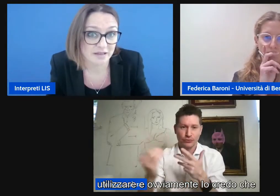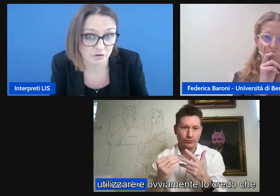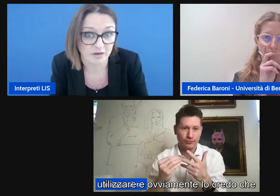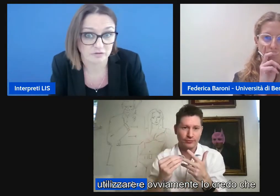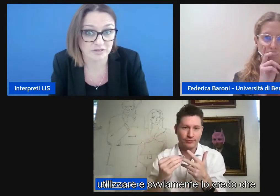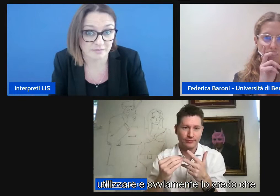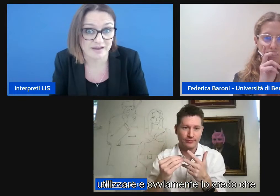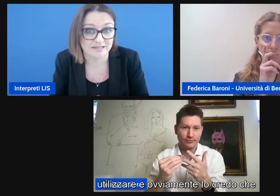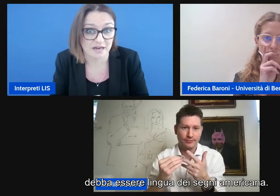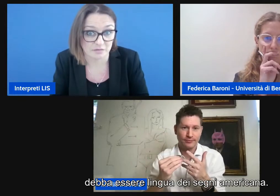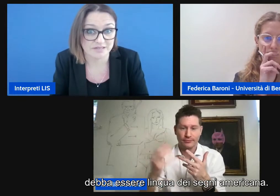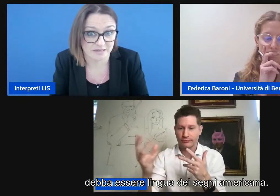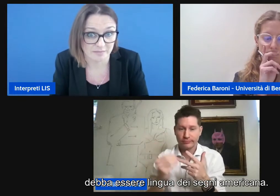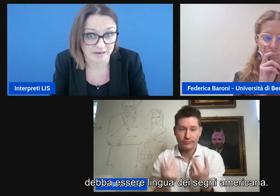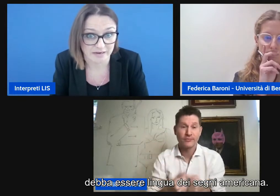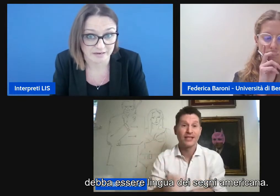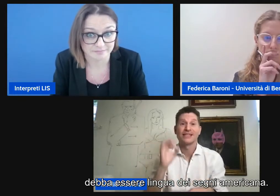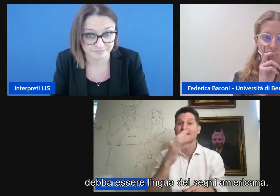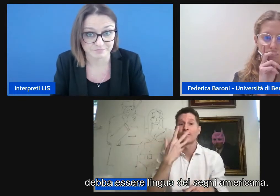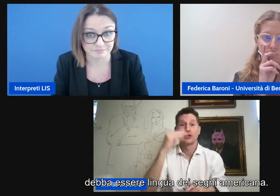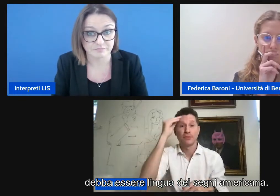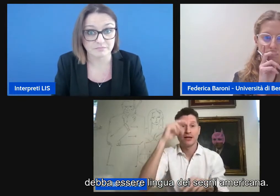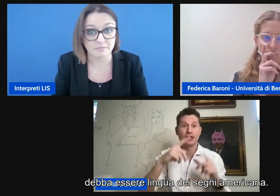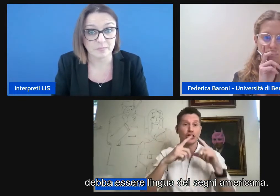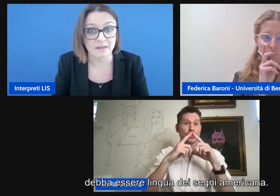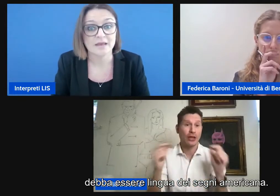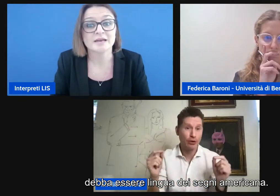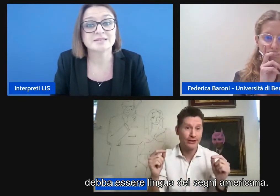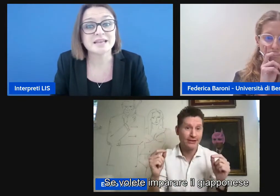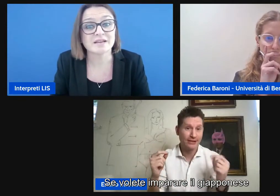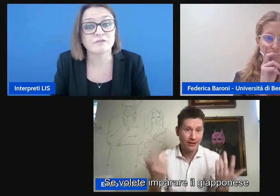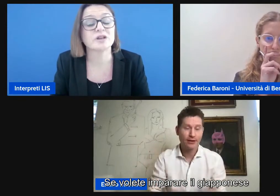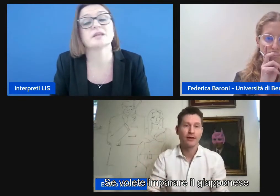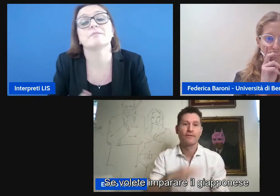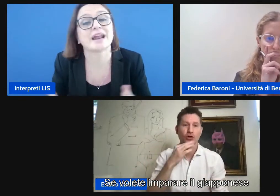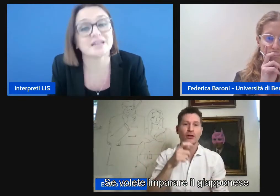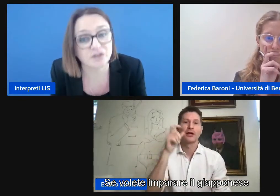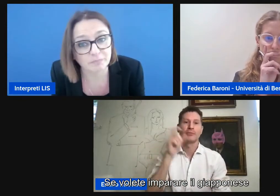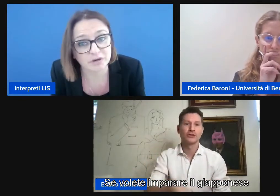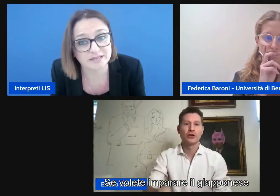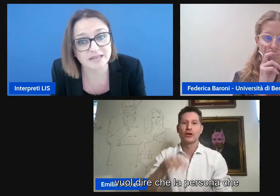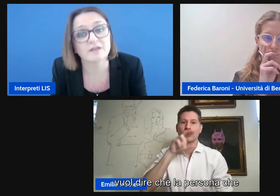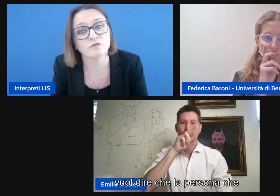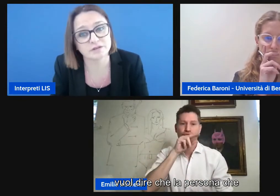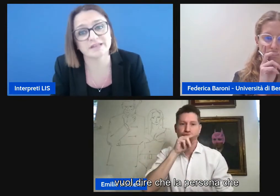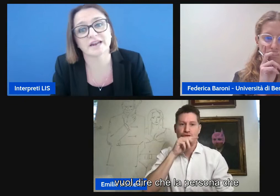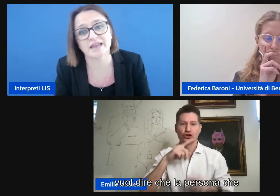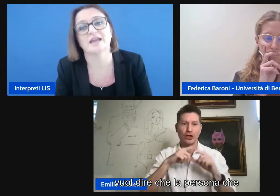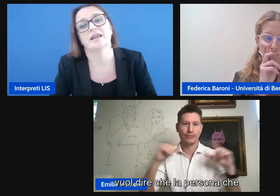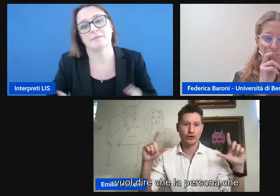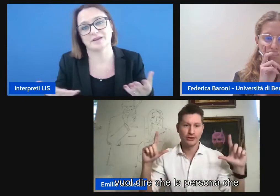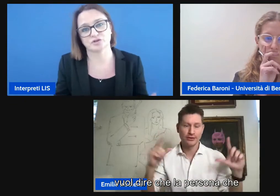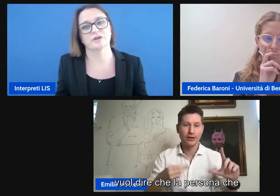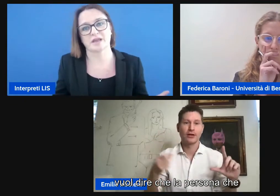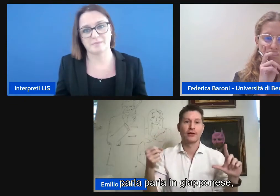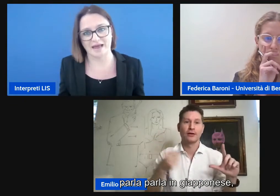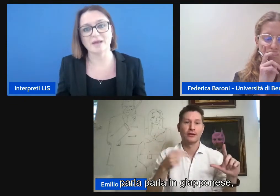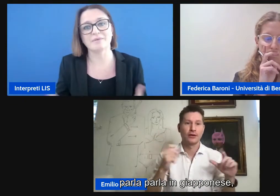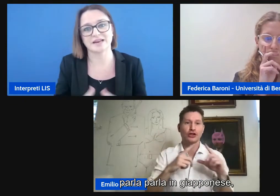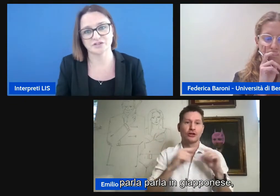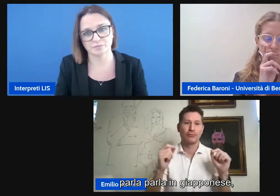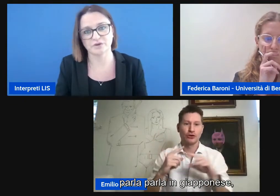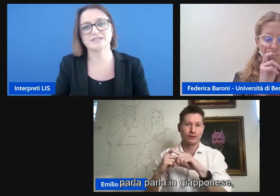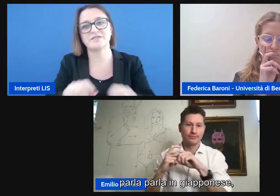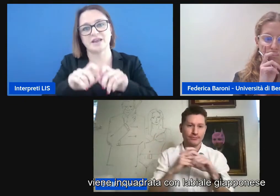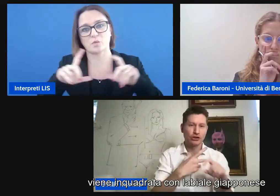ovviamente io credo che debba essere la lingua dei segni americani se volete imparare in giapponese vuol dire che la persona che